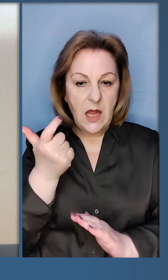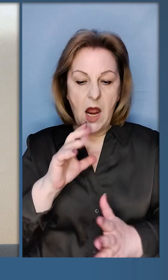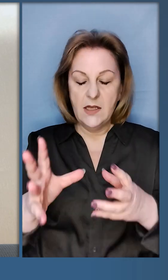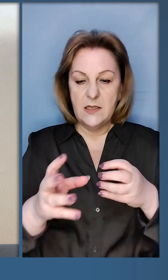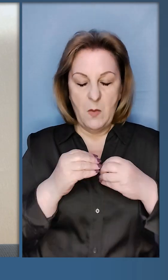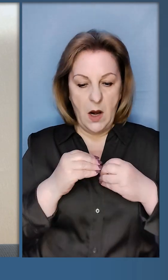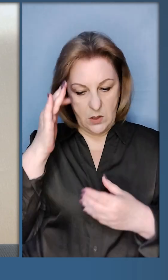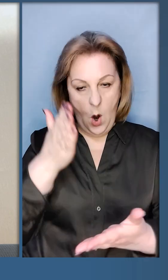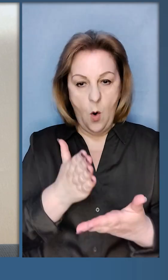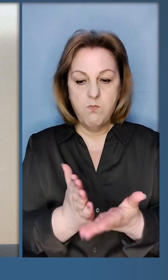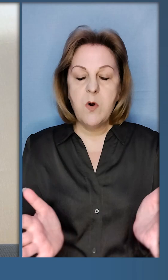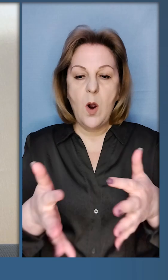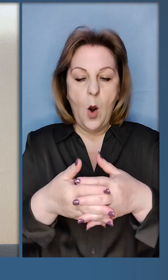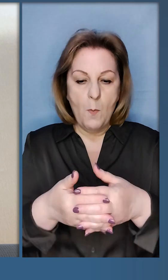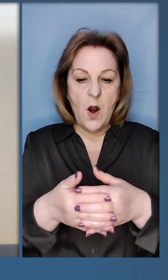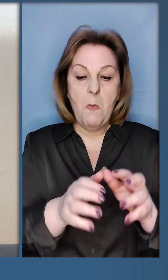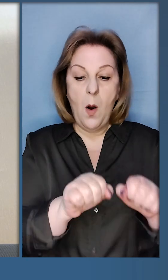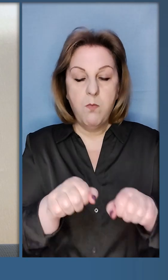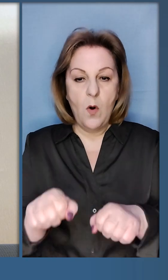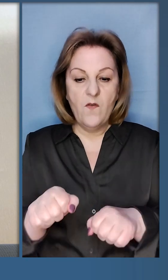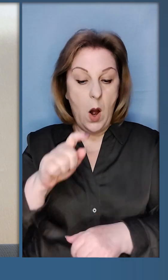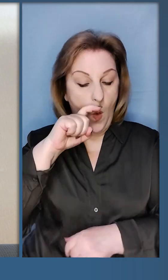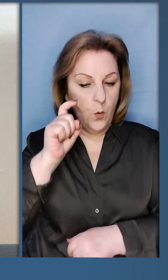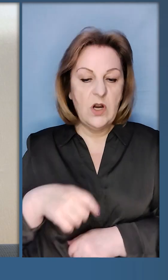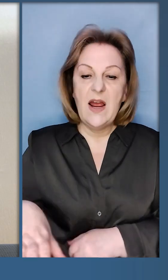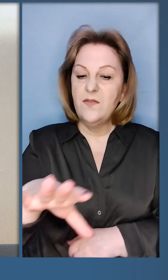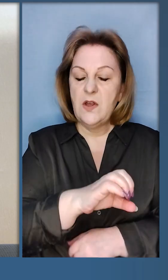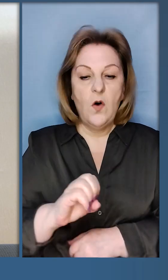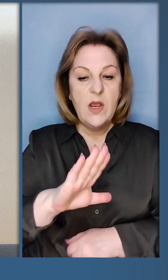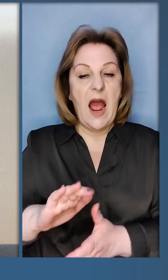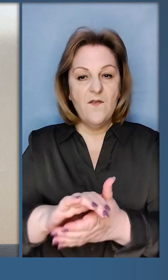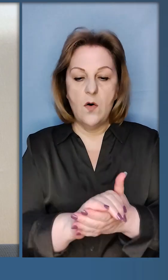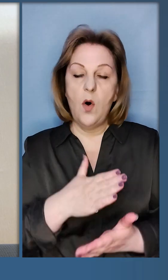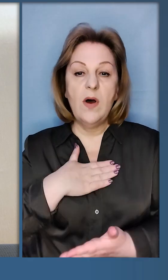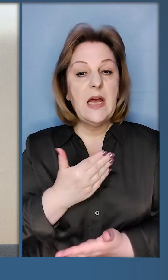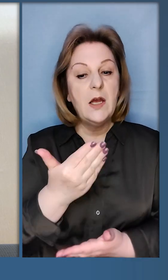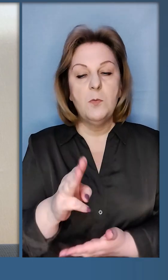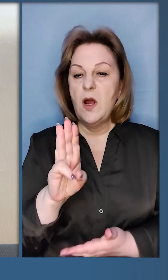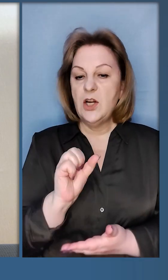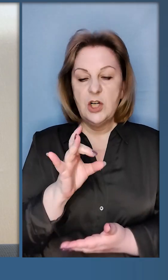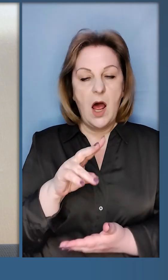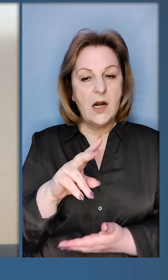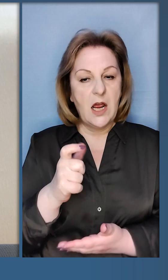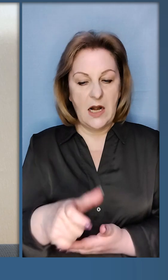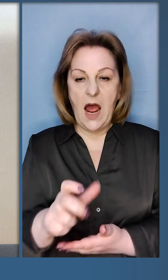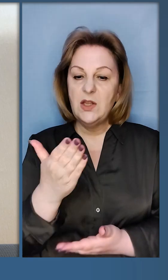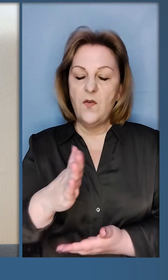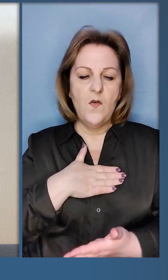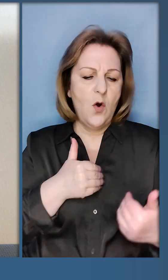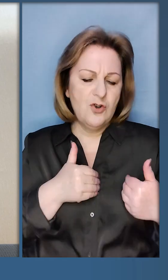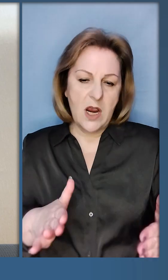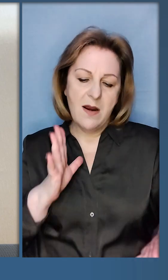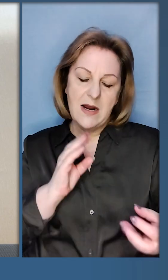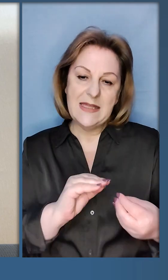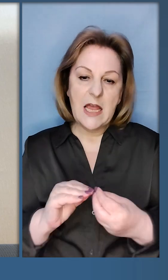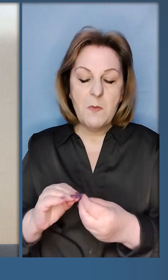економіка, наша спільна політика, об'єднання потенціалів України та усього Євросоюзу. Я дякую тобі, Шарлі, за